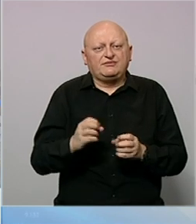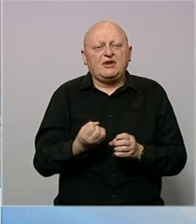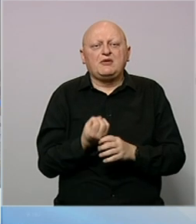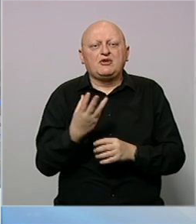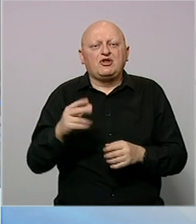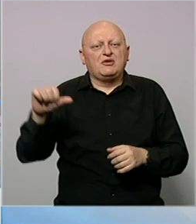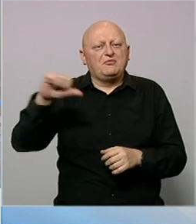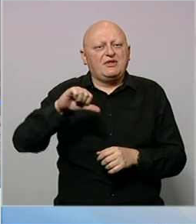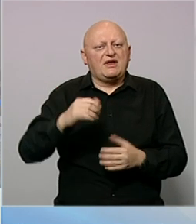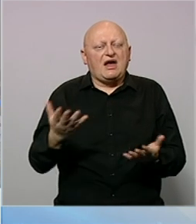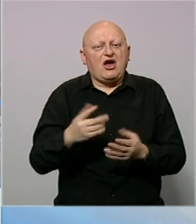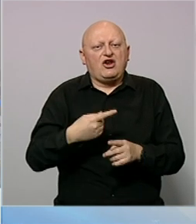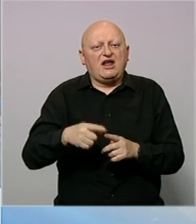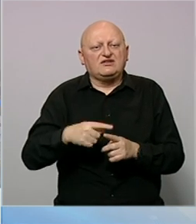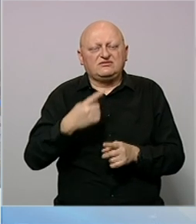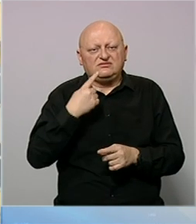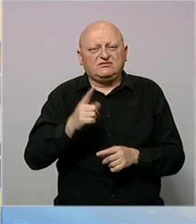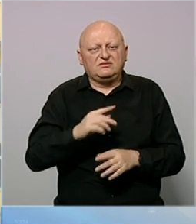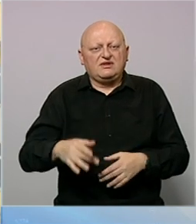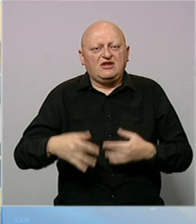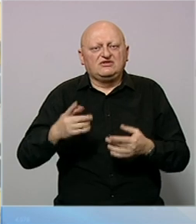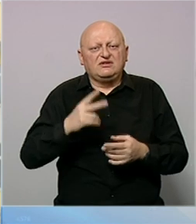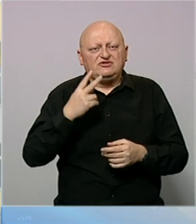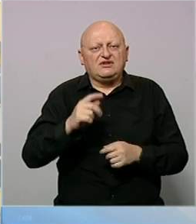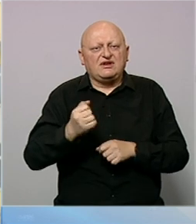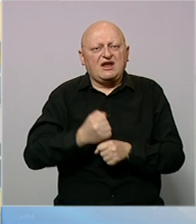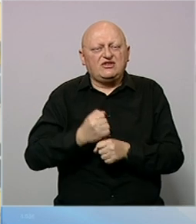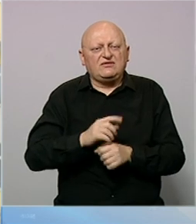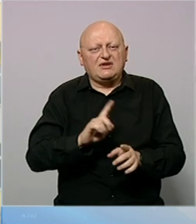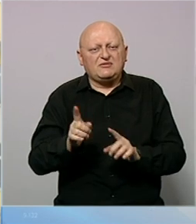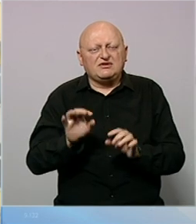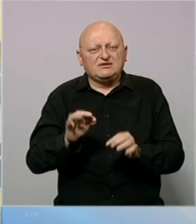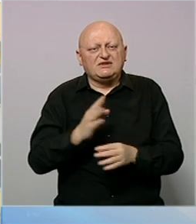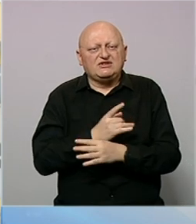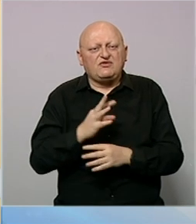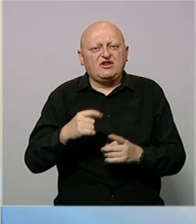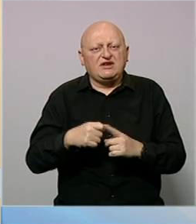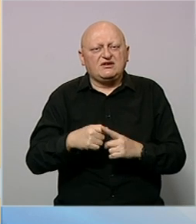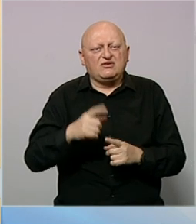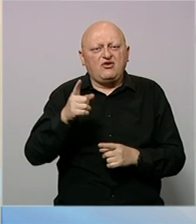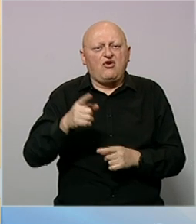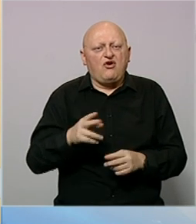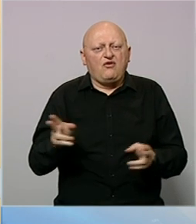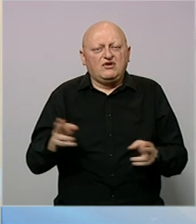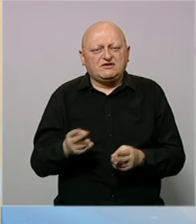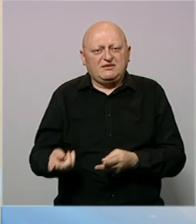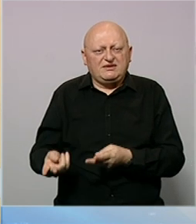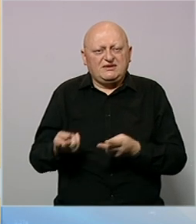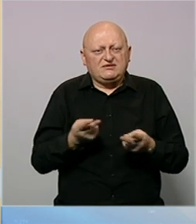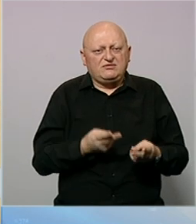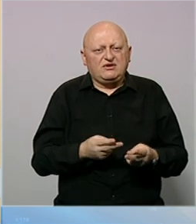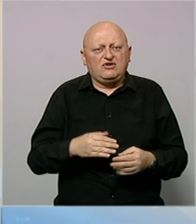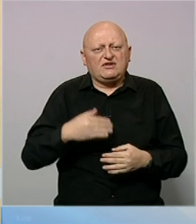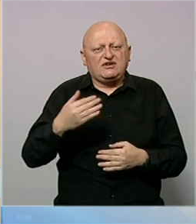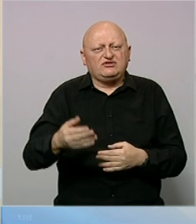prirodnog plina. Kao razlog navedeni su neodložni i nepredviđeni radovi na mjernoj stanici Zvornik u Karakaju. Ovo smanjenje